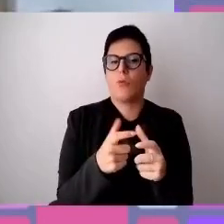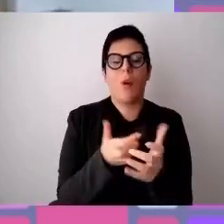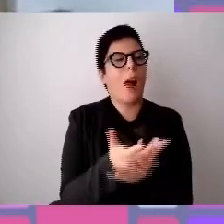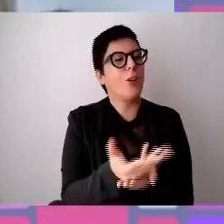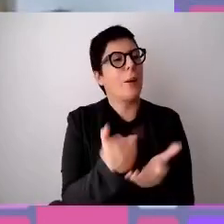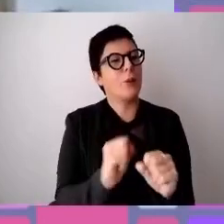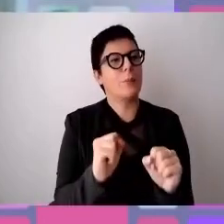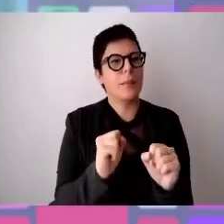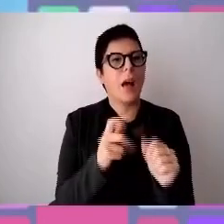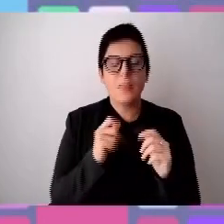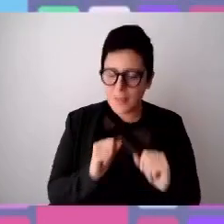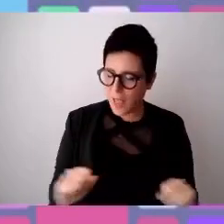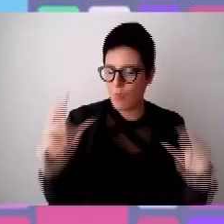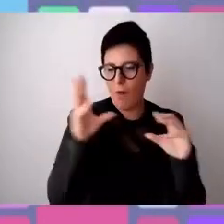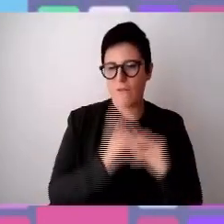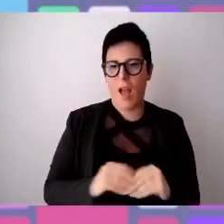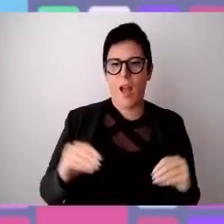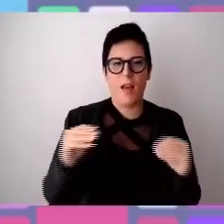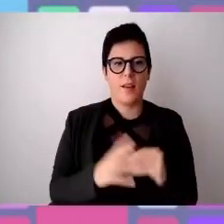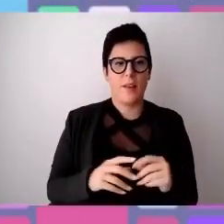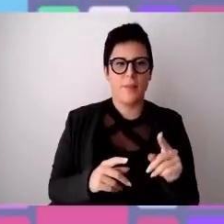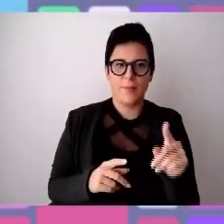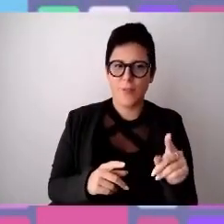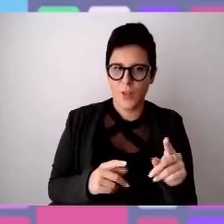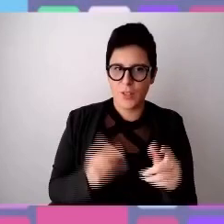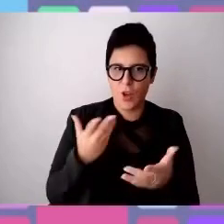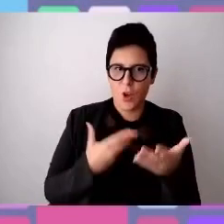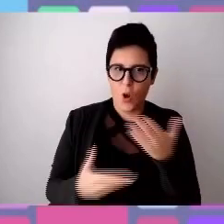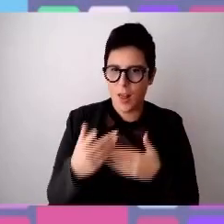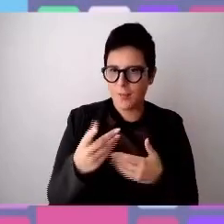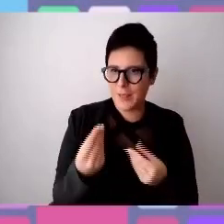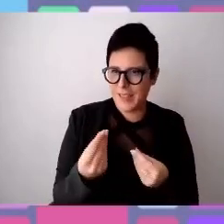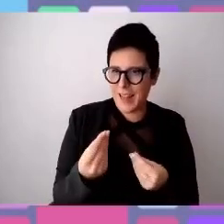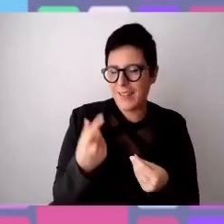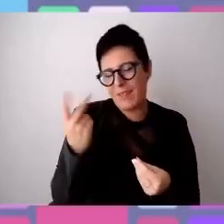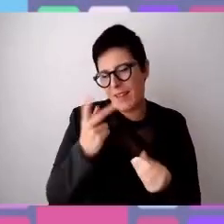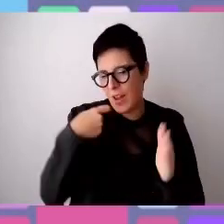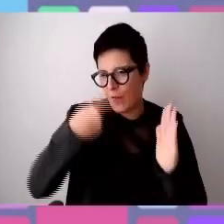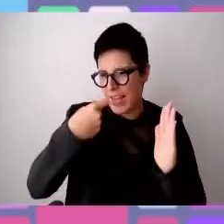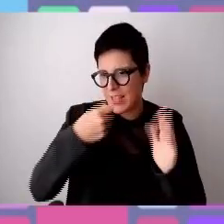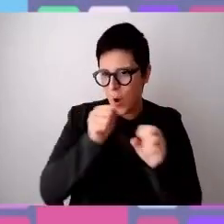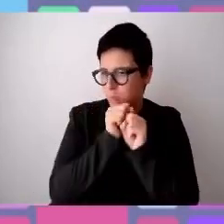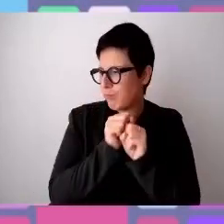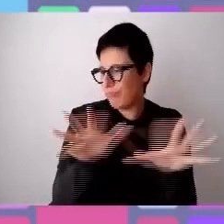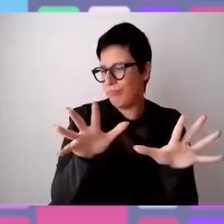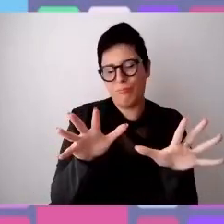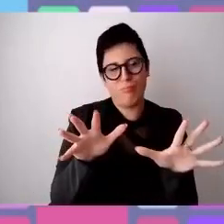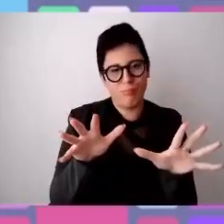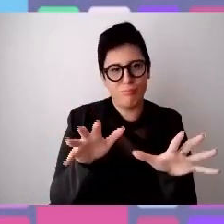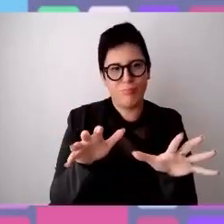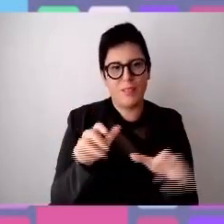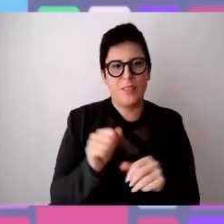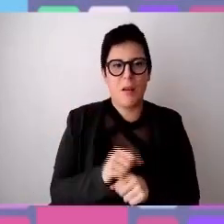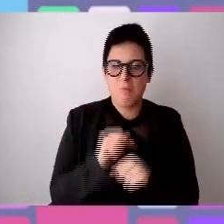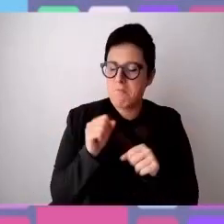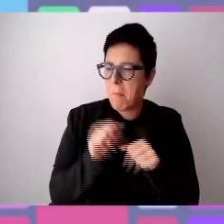fare. Voi collaborate peraltro, questi video poi hanno uno sbocco mediatico anche significativo, pare, c'è